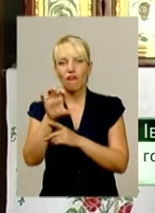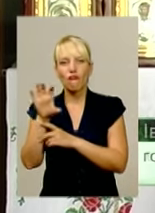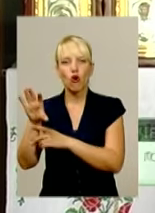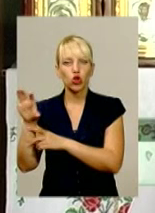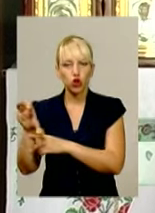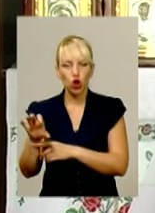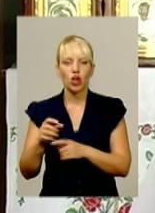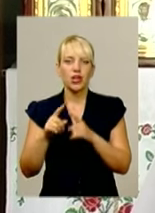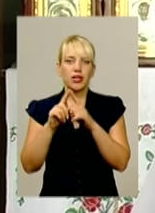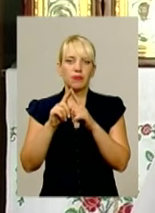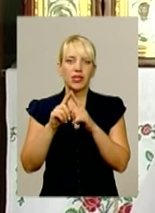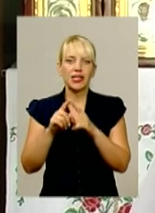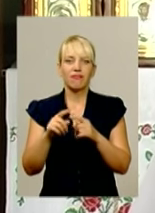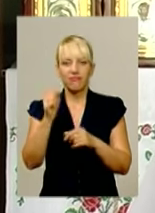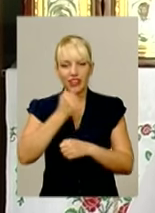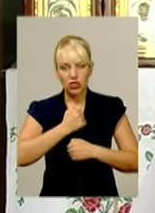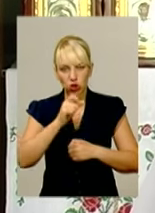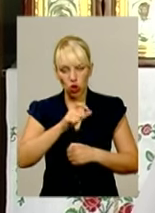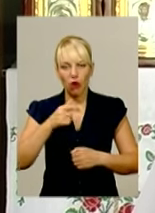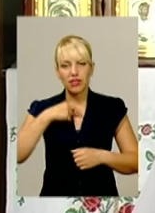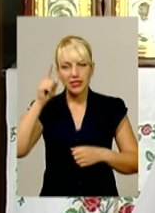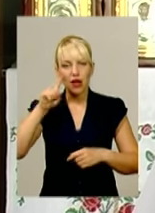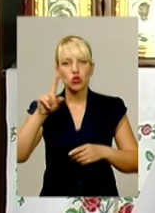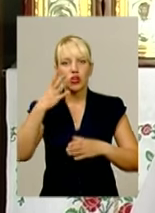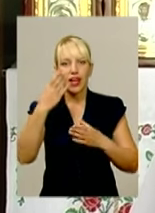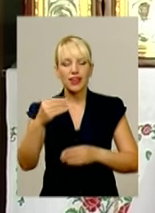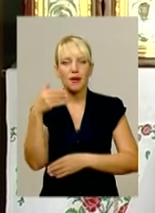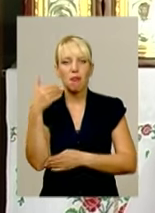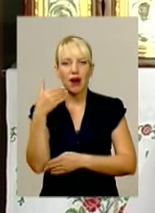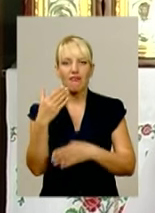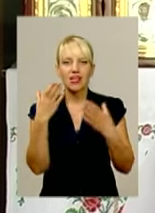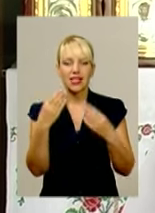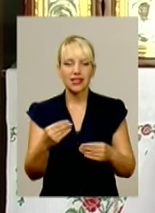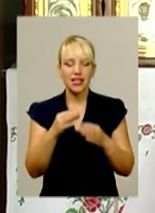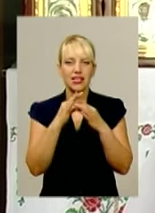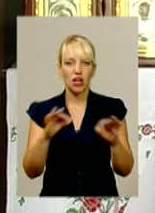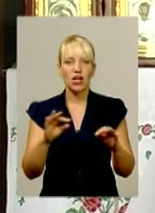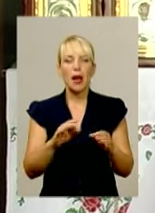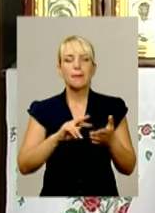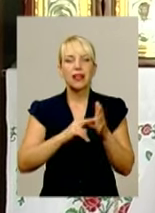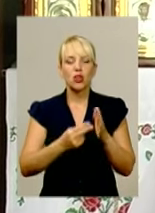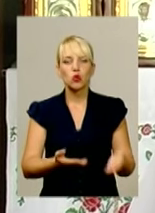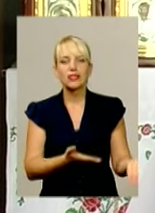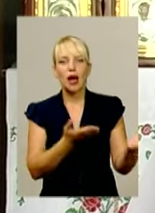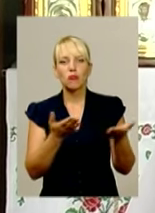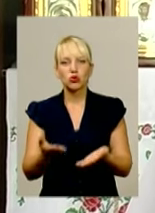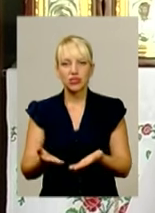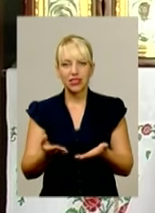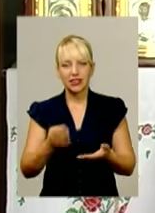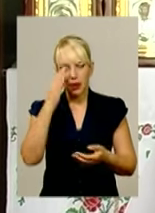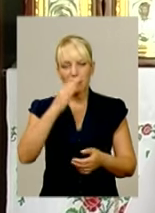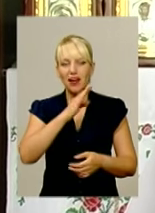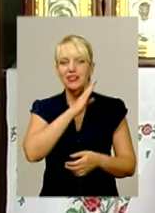на День Незалежності, на День прапора, плануємо запросити батьків військовослужбовців, які